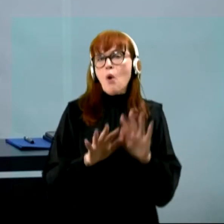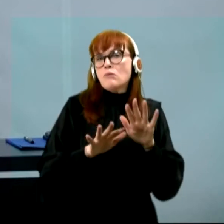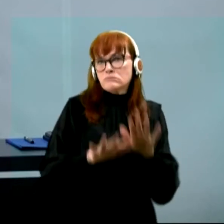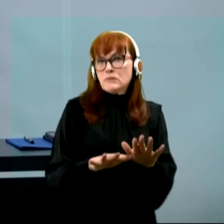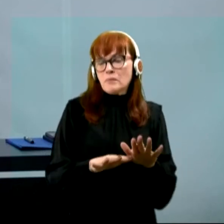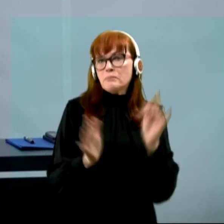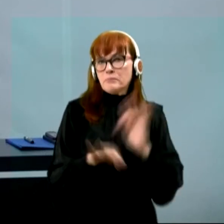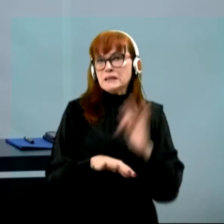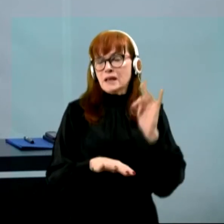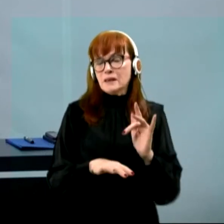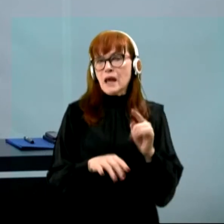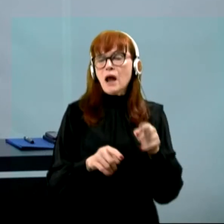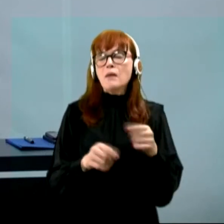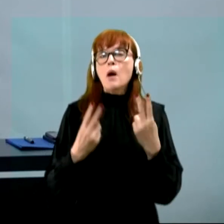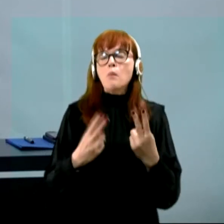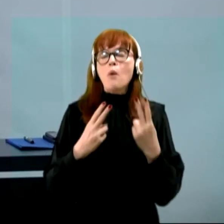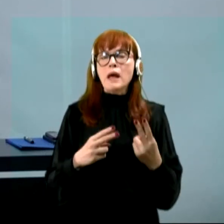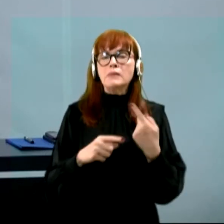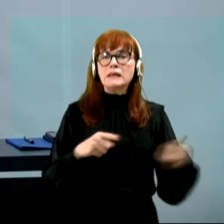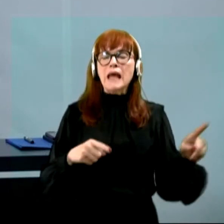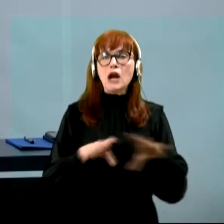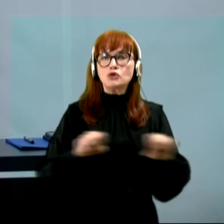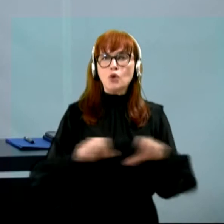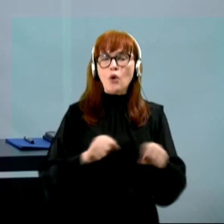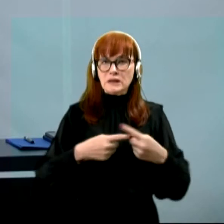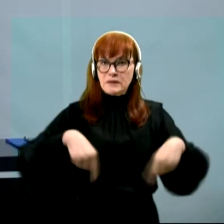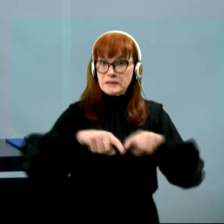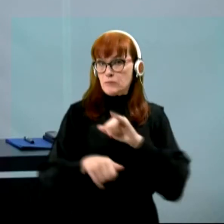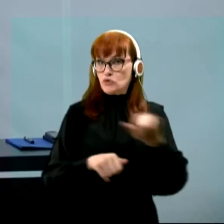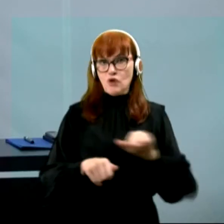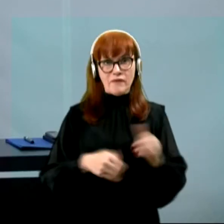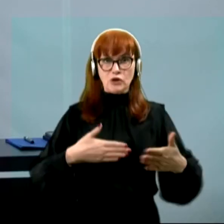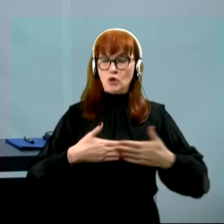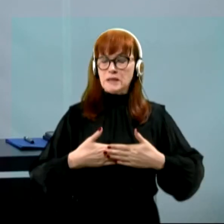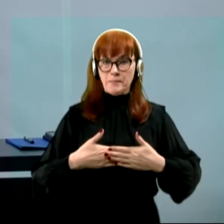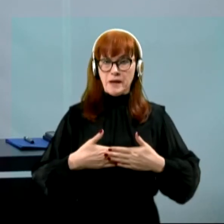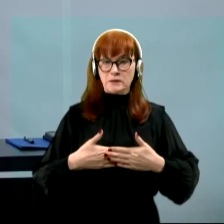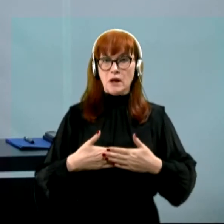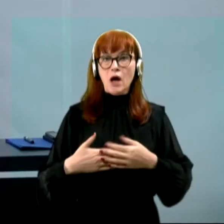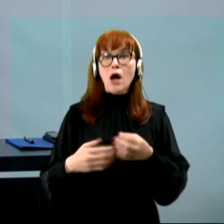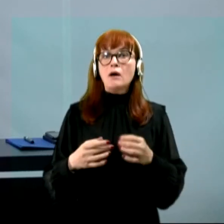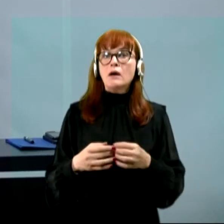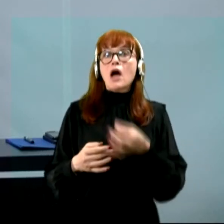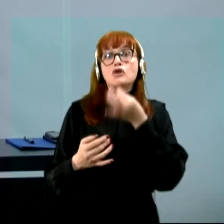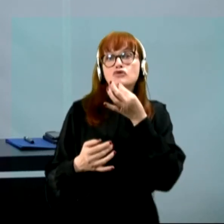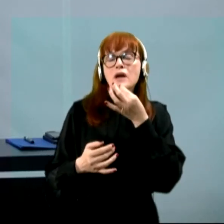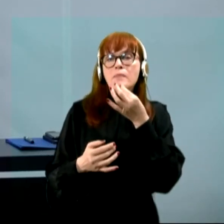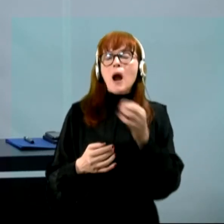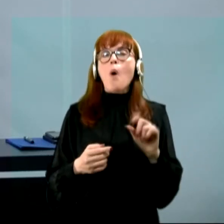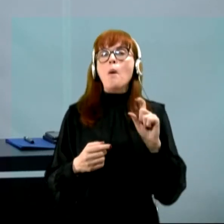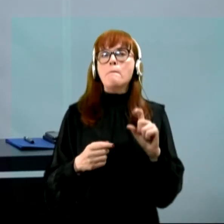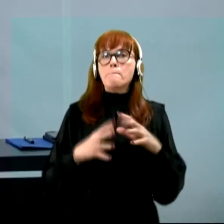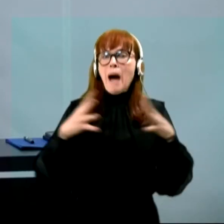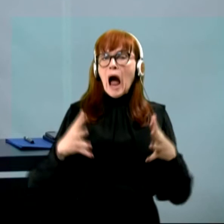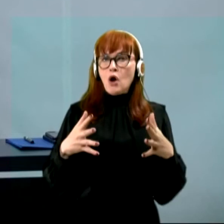Na koncu imamo pomembni del storitvenega sektorja še vedno zaprt. In čeprav so makroekonomski podatki